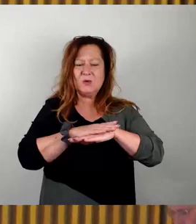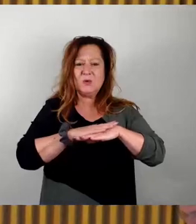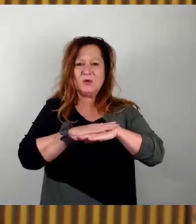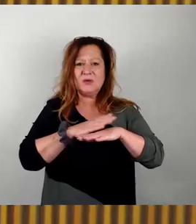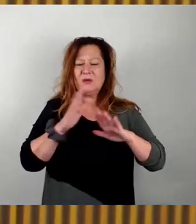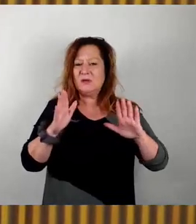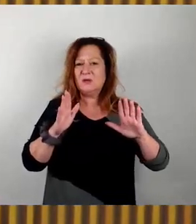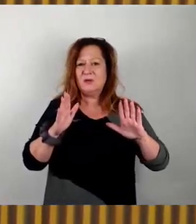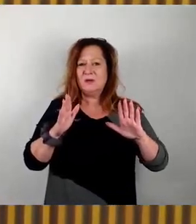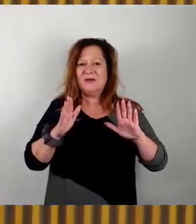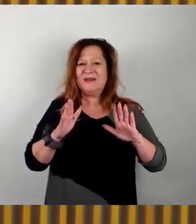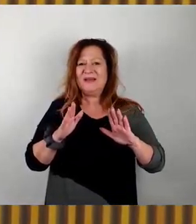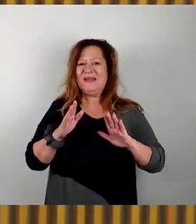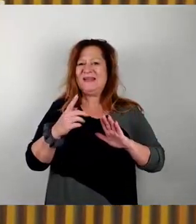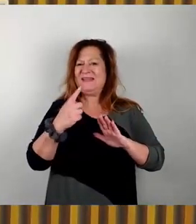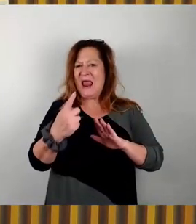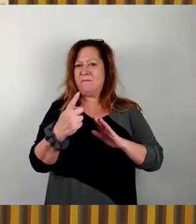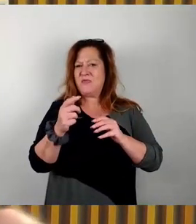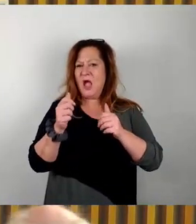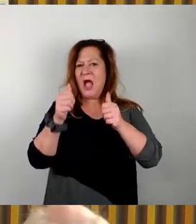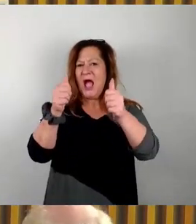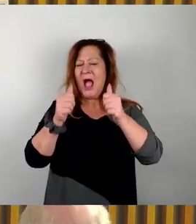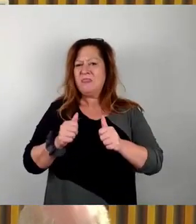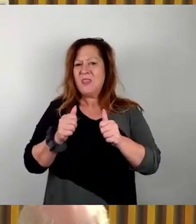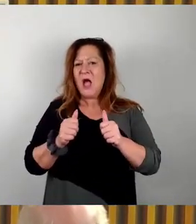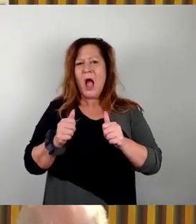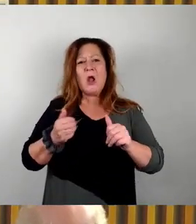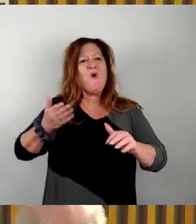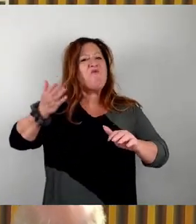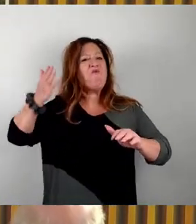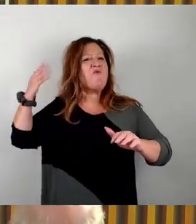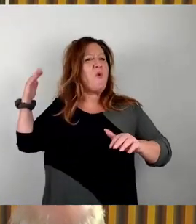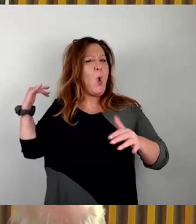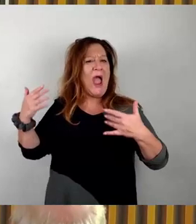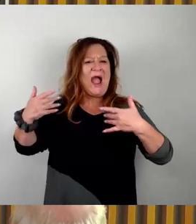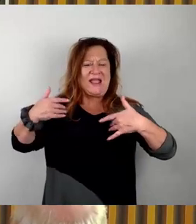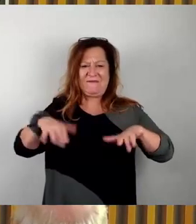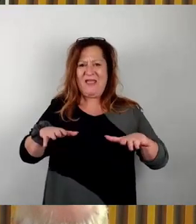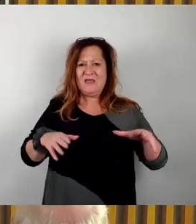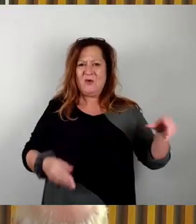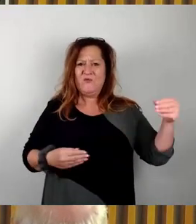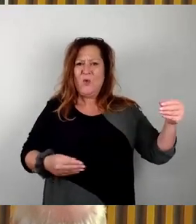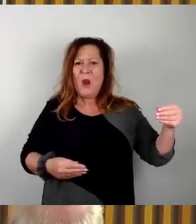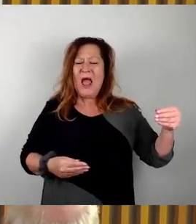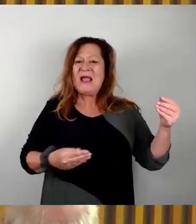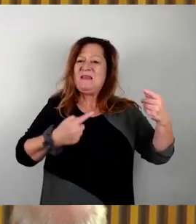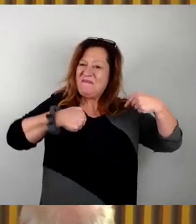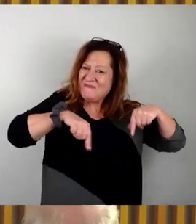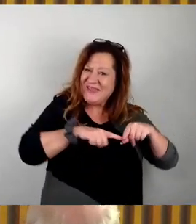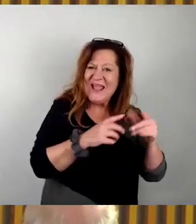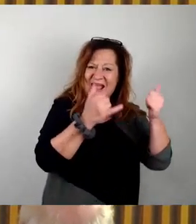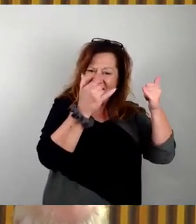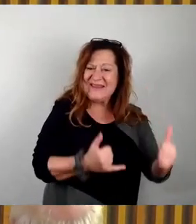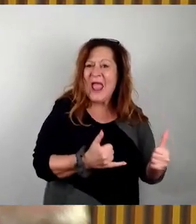zu verhandeln, aber Sie beantragen das ja zum ursprünglichen, zur Vorlage. Wir würden es gerne am federführenden Ausschussbericht ergänzen.